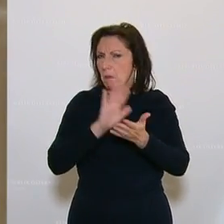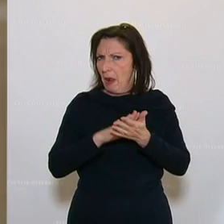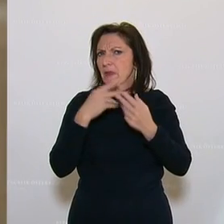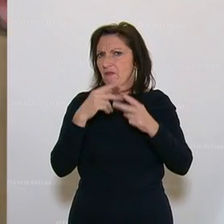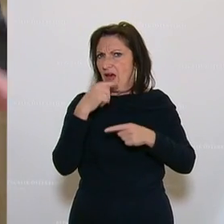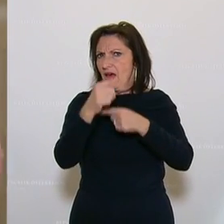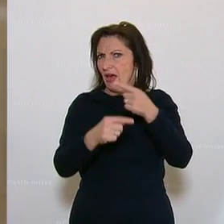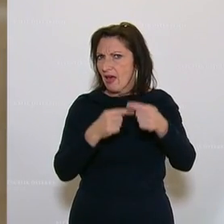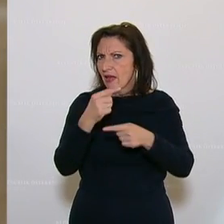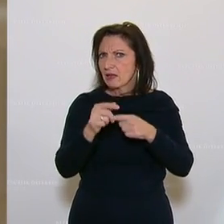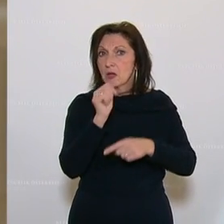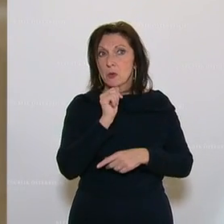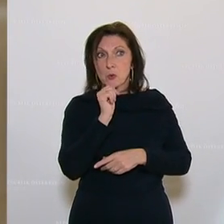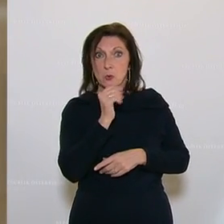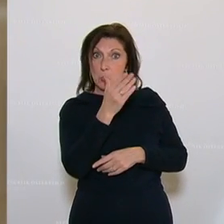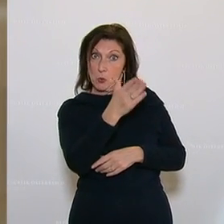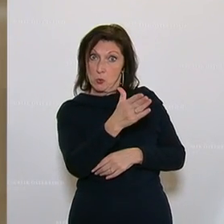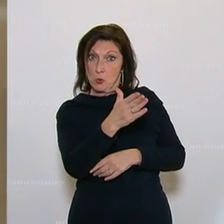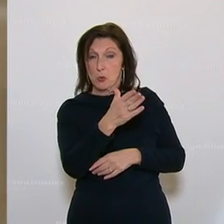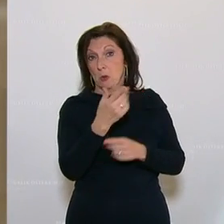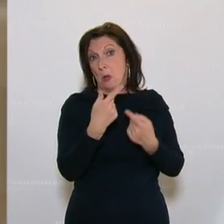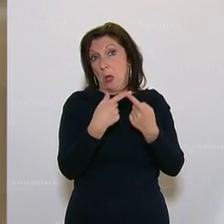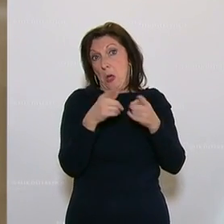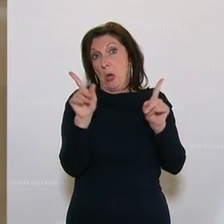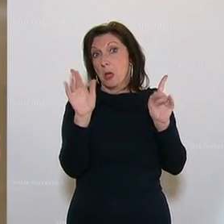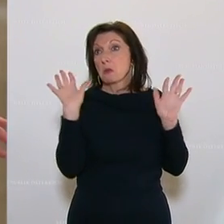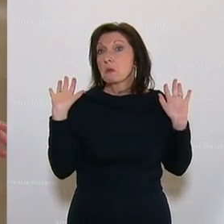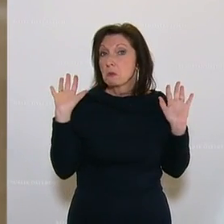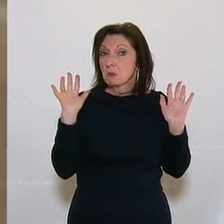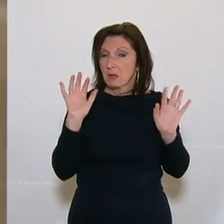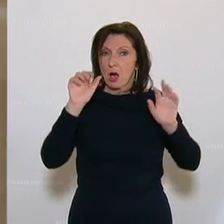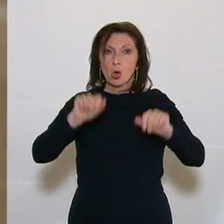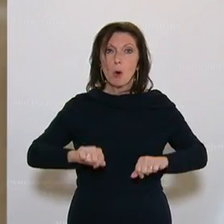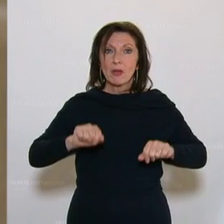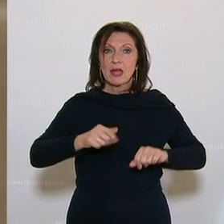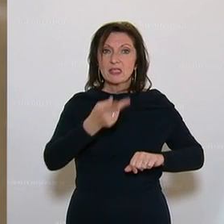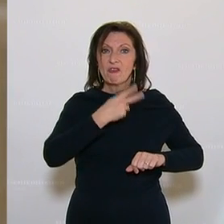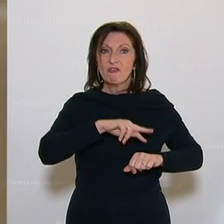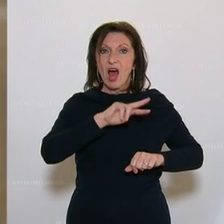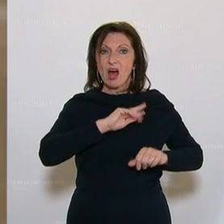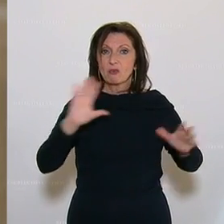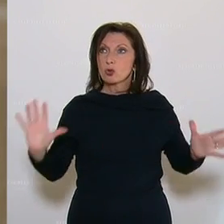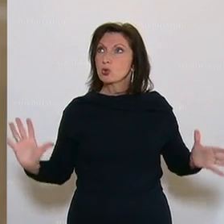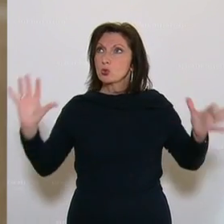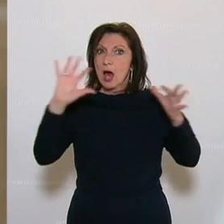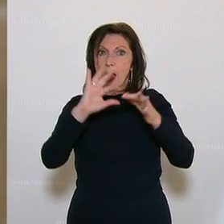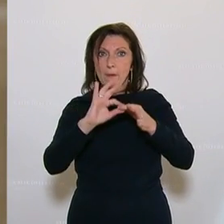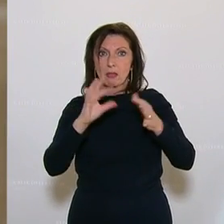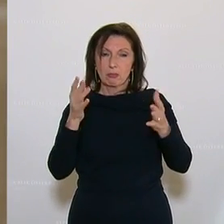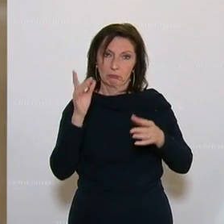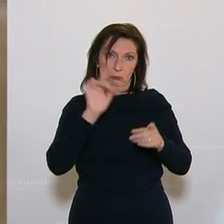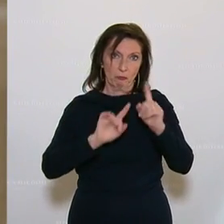offensichtlich mit den Grünen in die andere Richtung. Kompetenz und Verantwortung zusammenführen dürfte ja